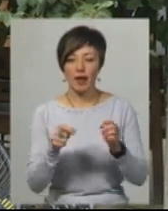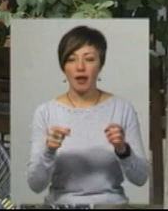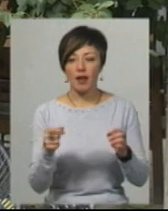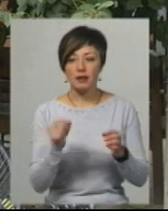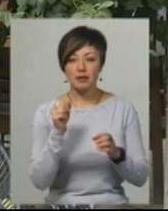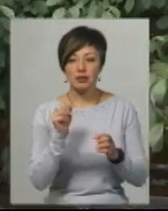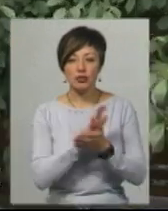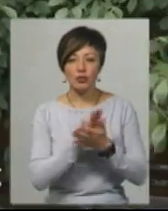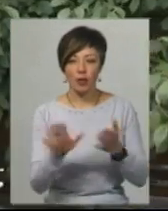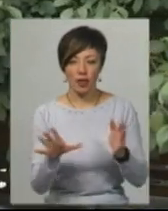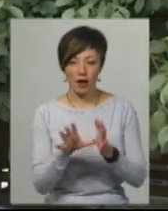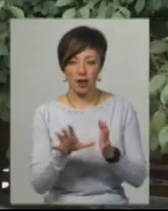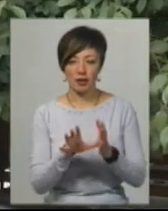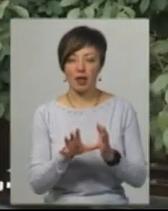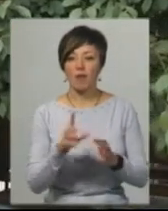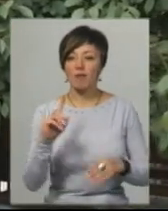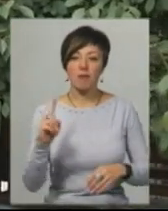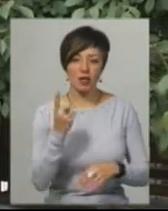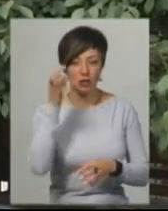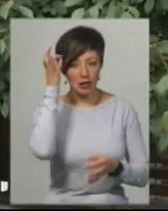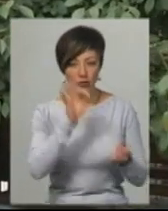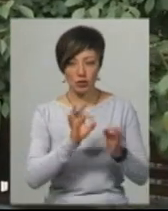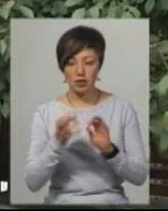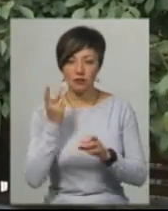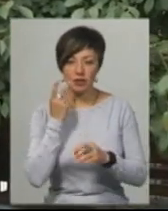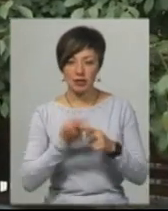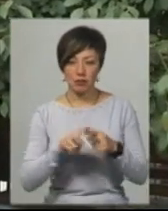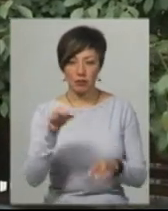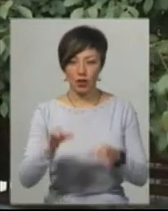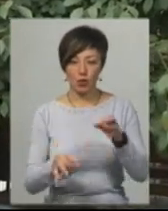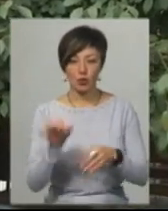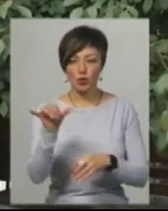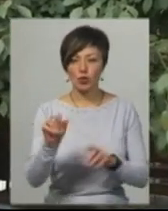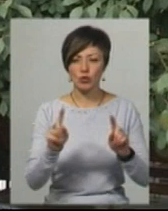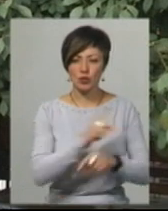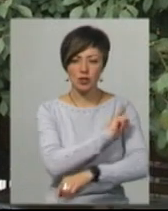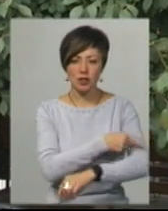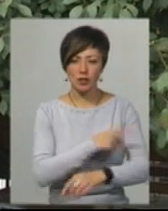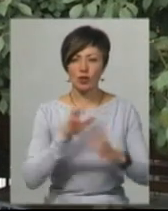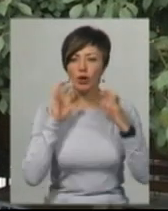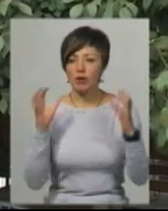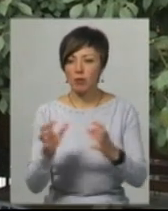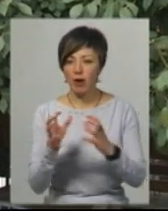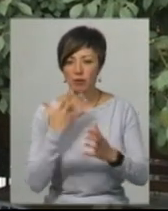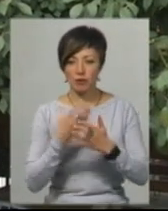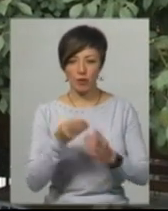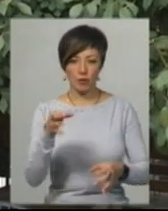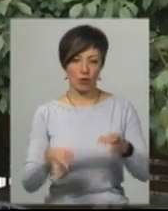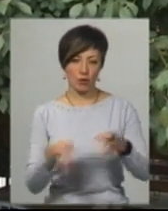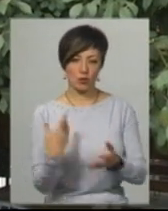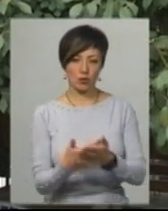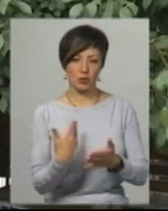енергетики, до екології. Перше, що в мене тепер буде асоціюватися назавжди в Скандинаві – це природа. Вони дуже сильно дбають про свою природу. Наприклад,